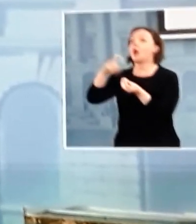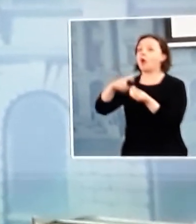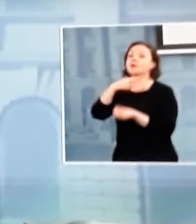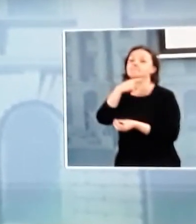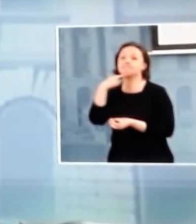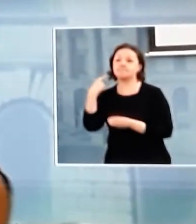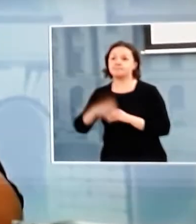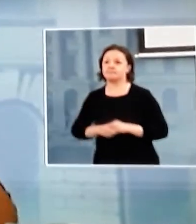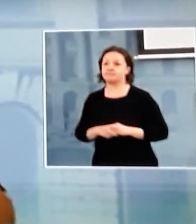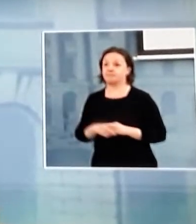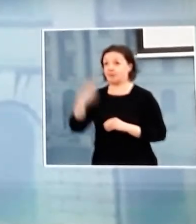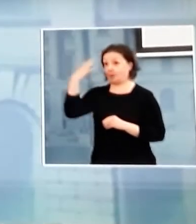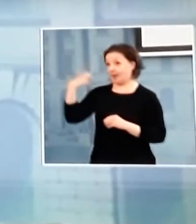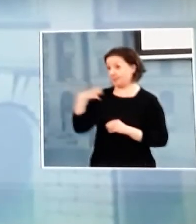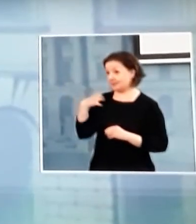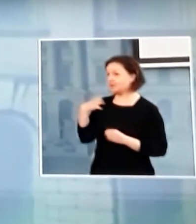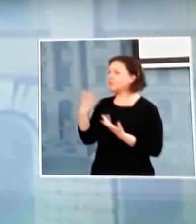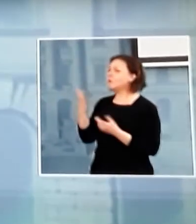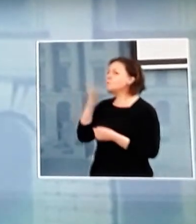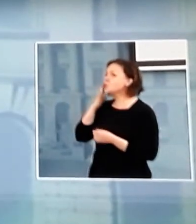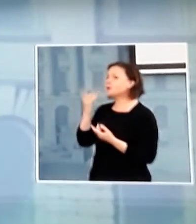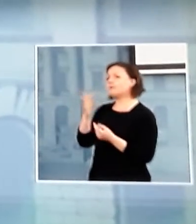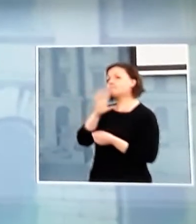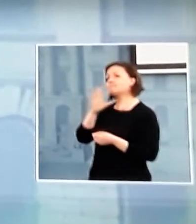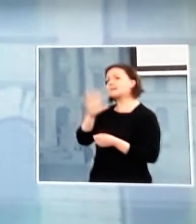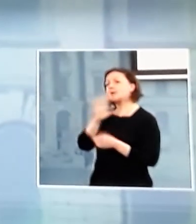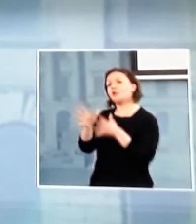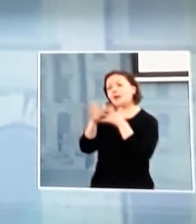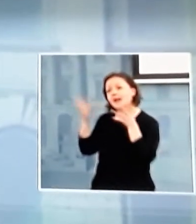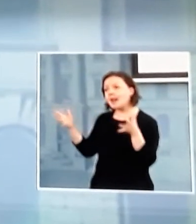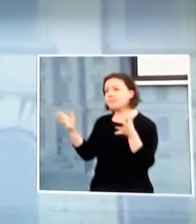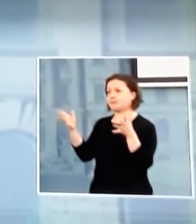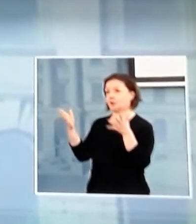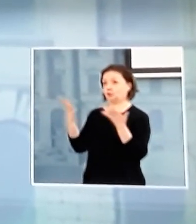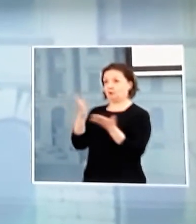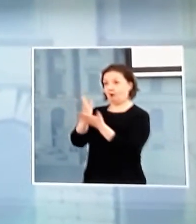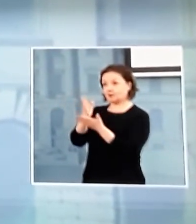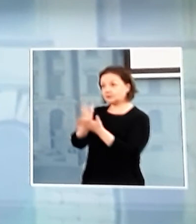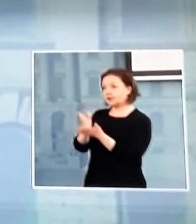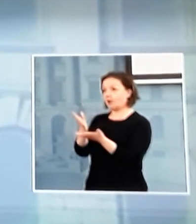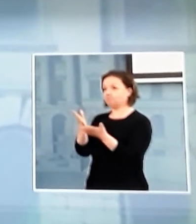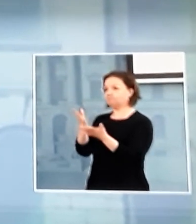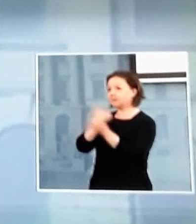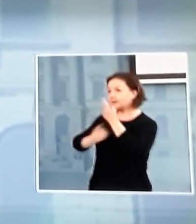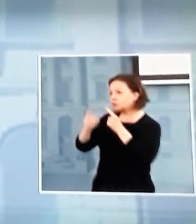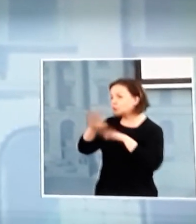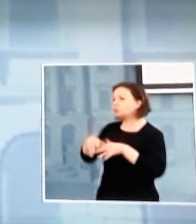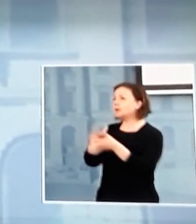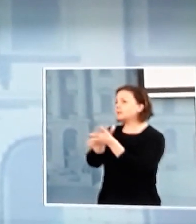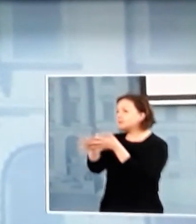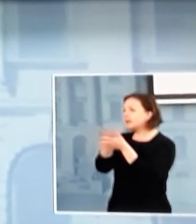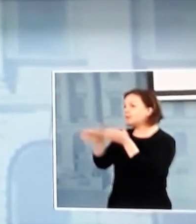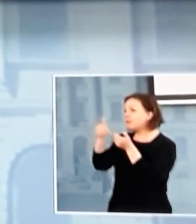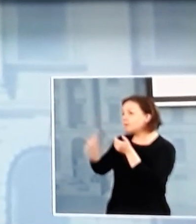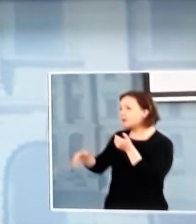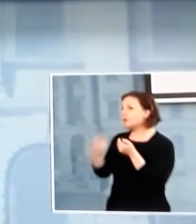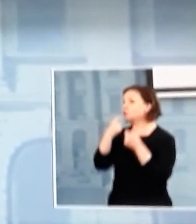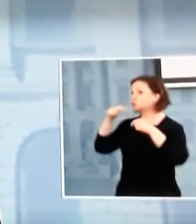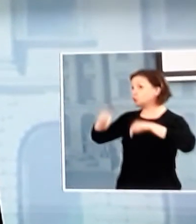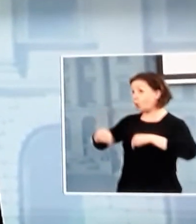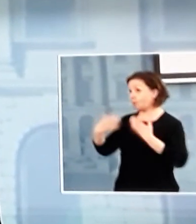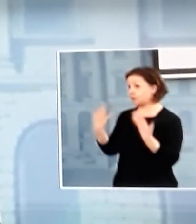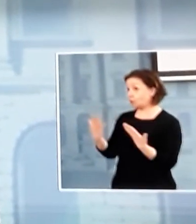Voisinko vielä pyytää selventämään tätä asiaa huolellisesti käyty läpi, selventämään sitä, että meillä on Suomessa